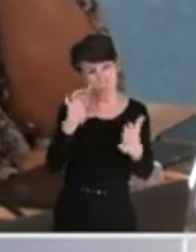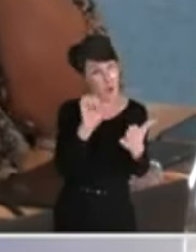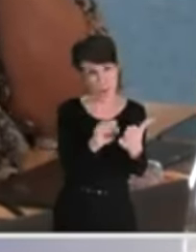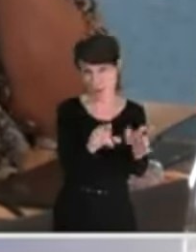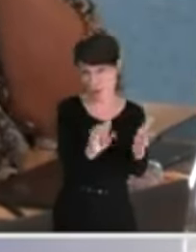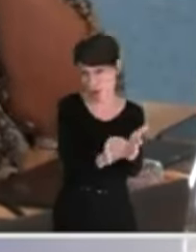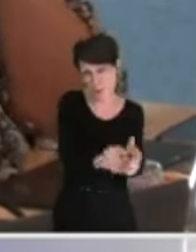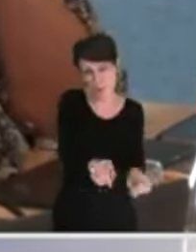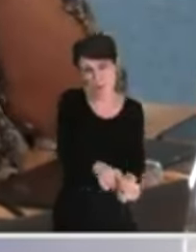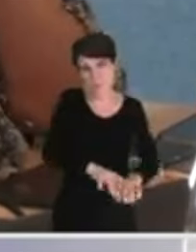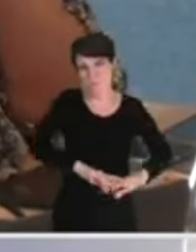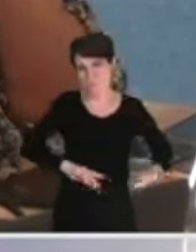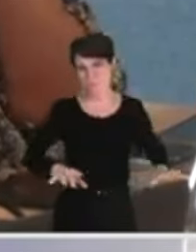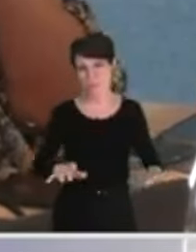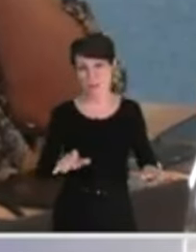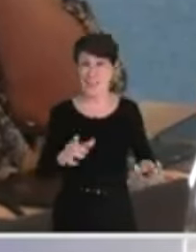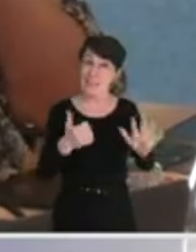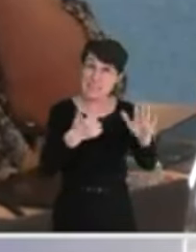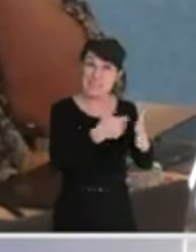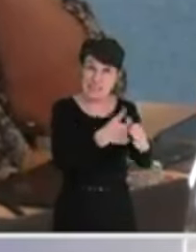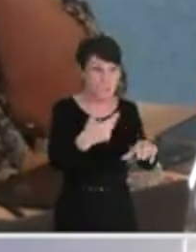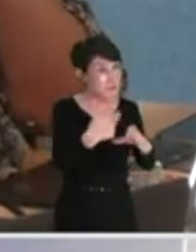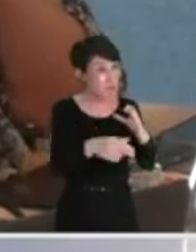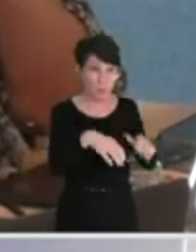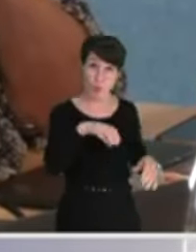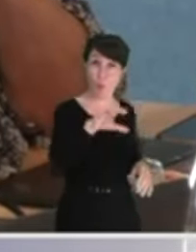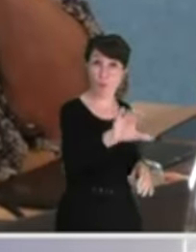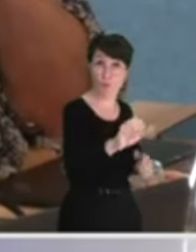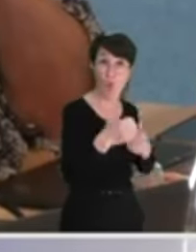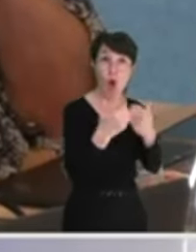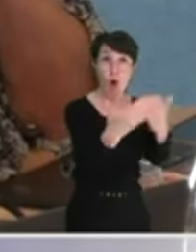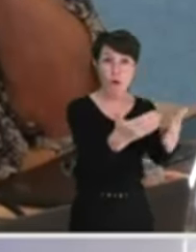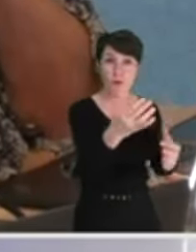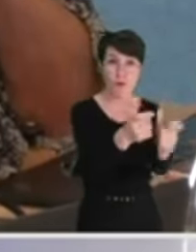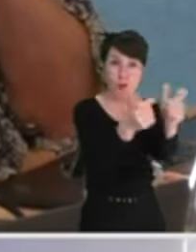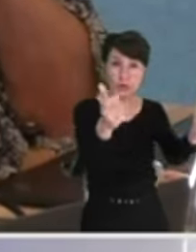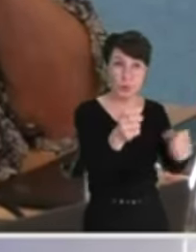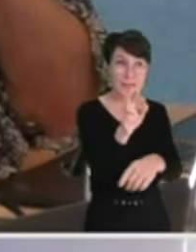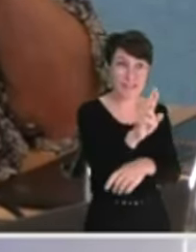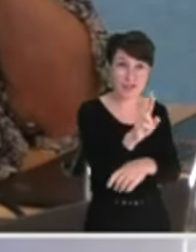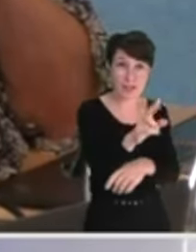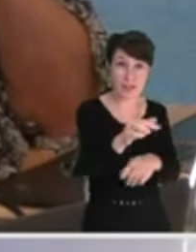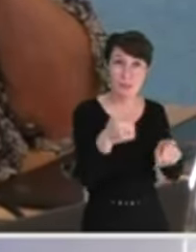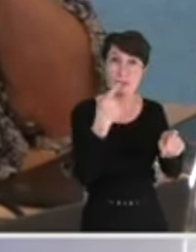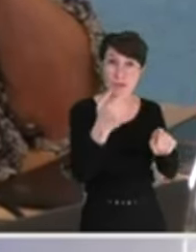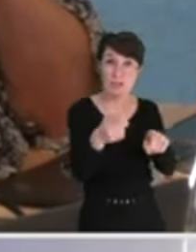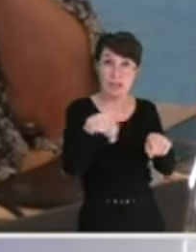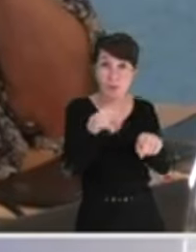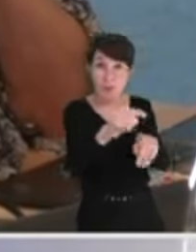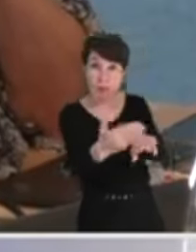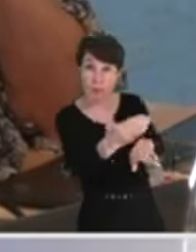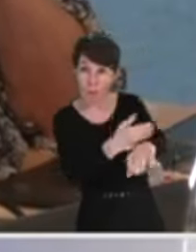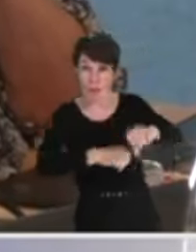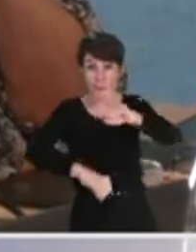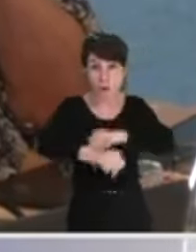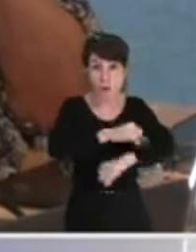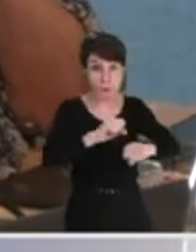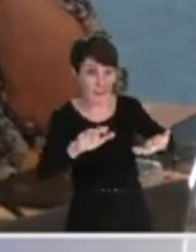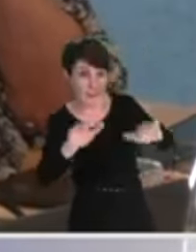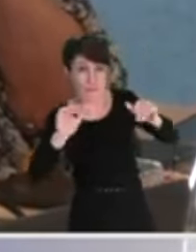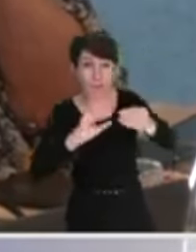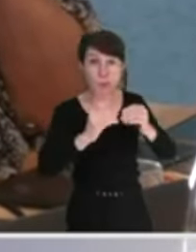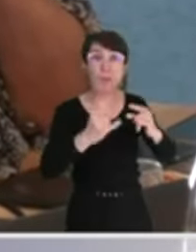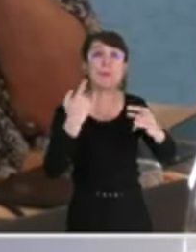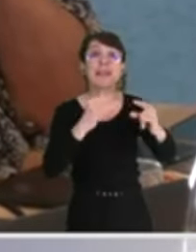des dépenses de ce type que vous n'avez pas su empêcher. Parce que si vous étiez intervenu